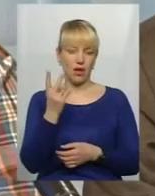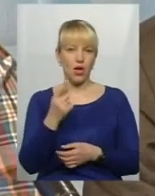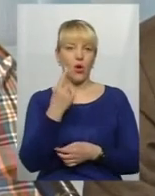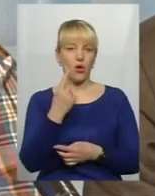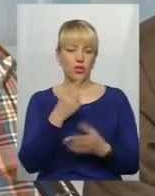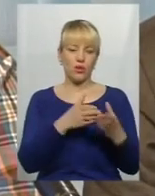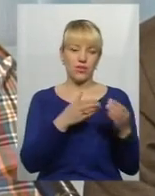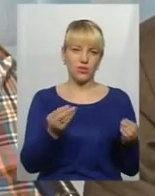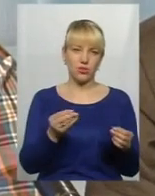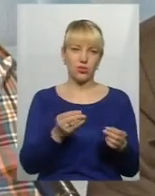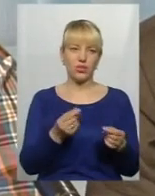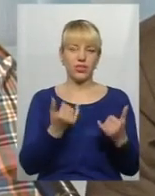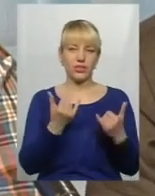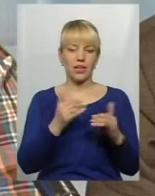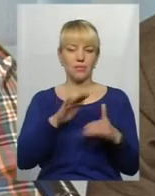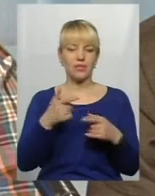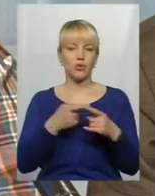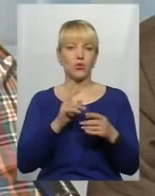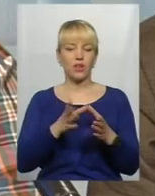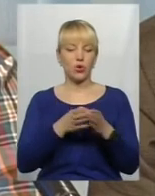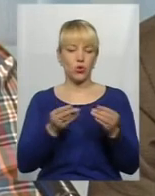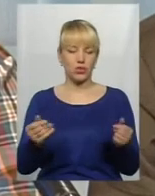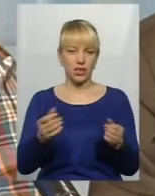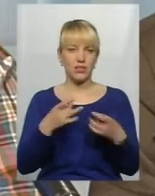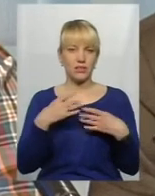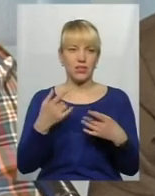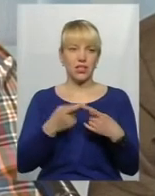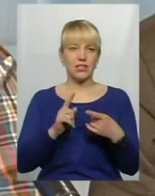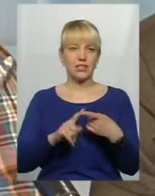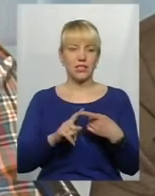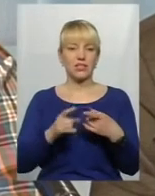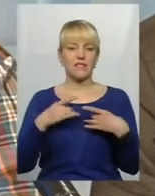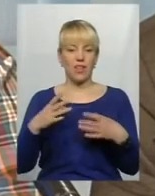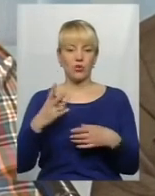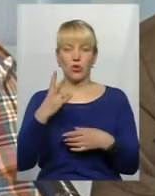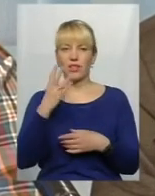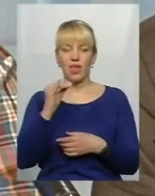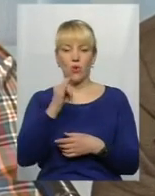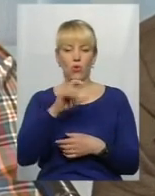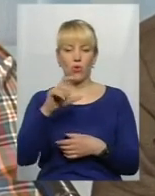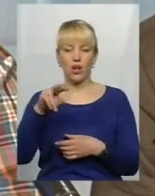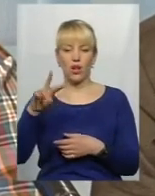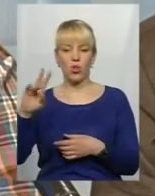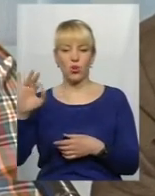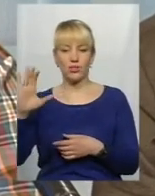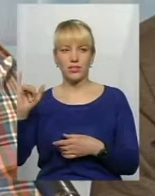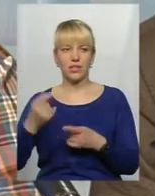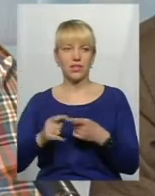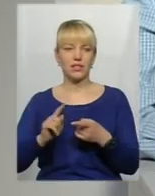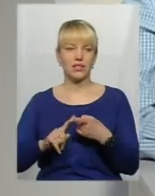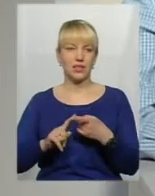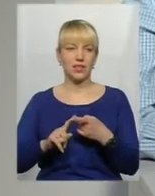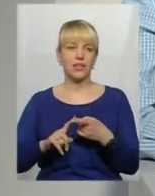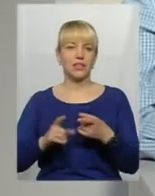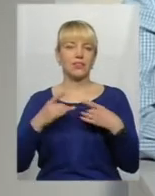Одновесною, зараз таки після того, як розтане сніг, називається святом неухильності, і в це свято готуються до наступних злигоднів.